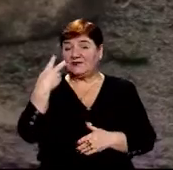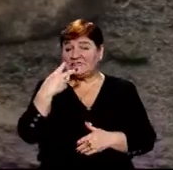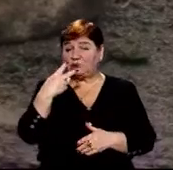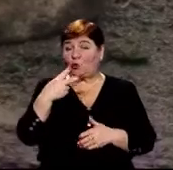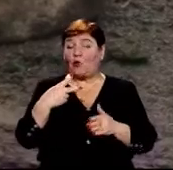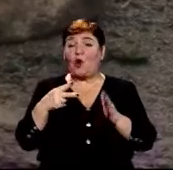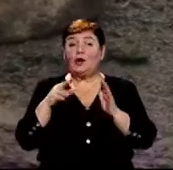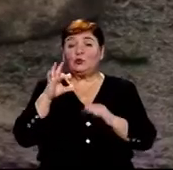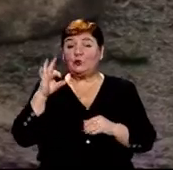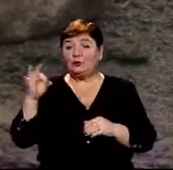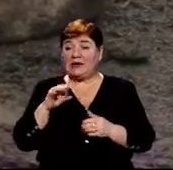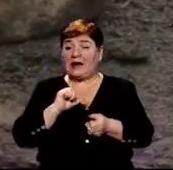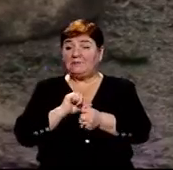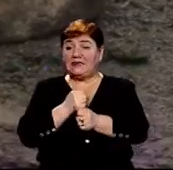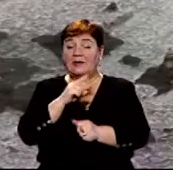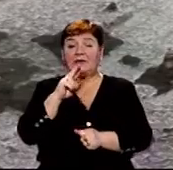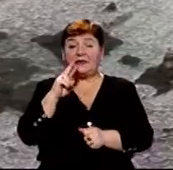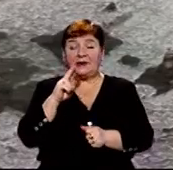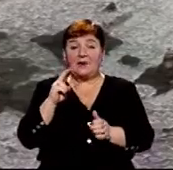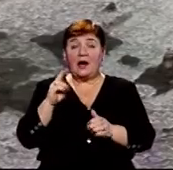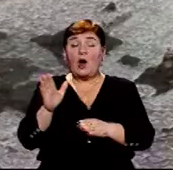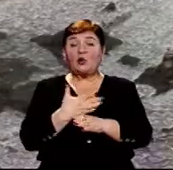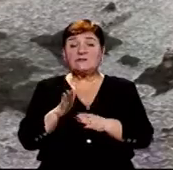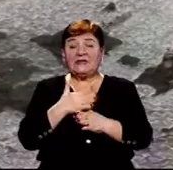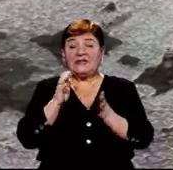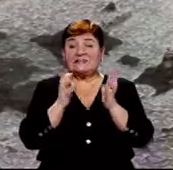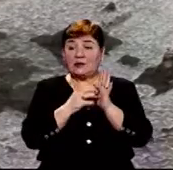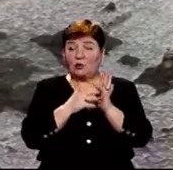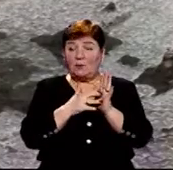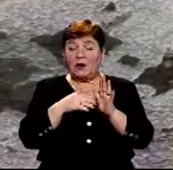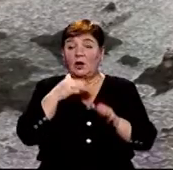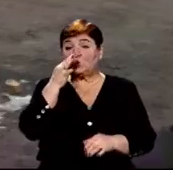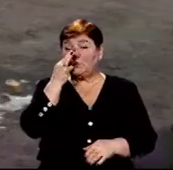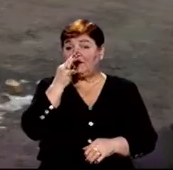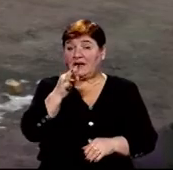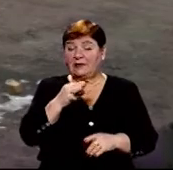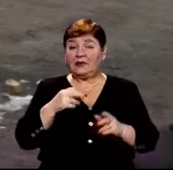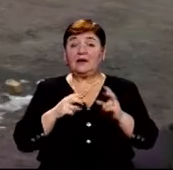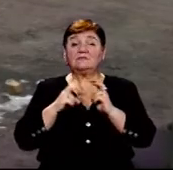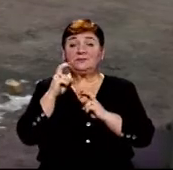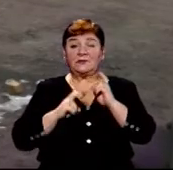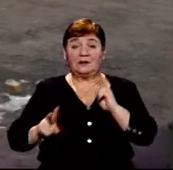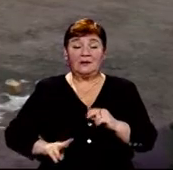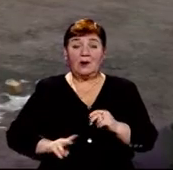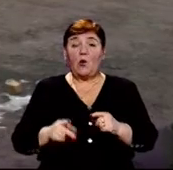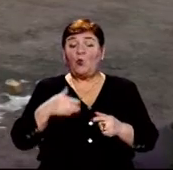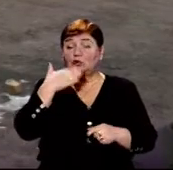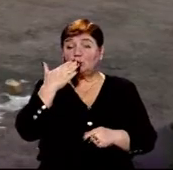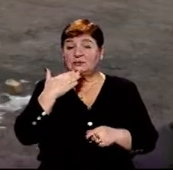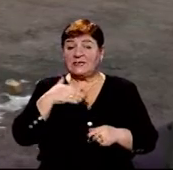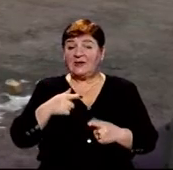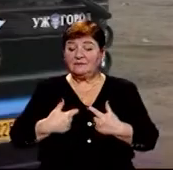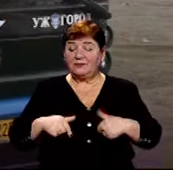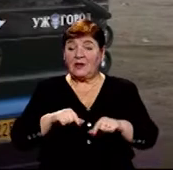пошкодженими електронами – каміння, яким розбили скло, а біля паркану – сліди, розповідає директор комунального підприємства «Ужгородський муніципальний транспорт»